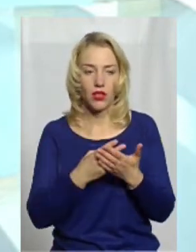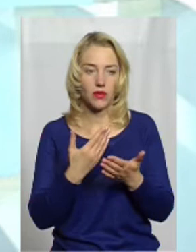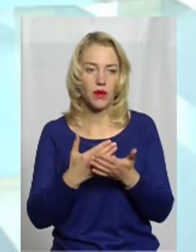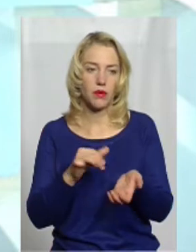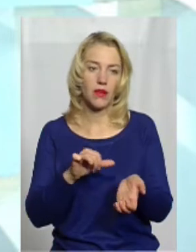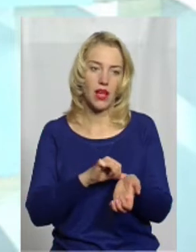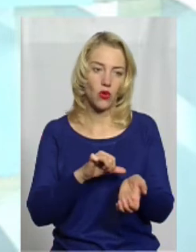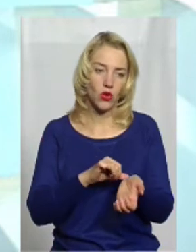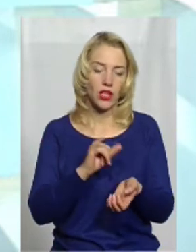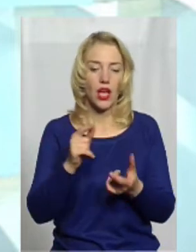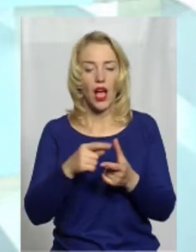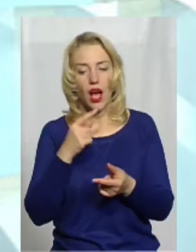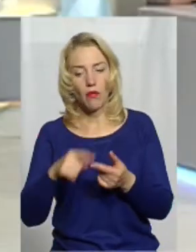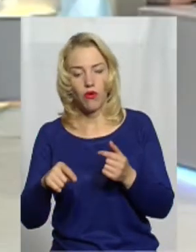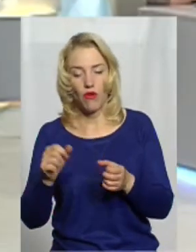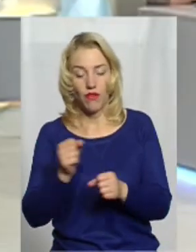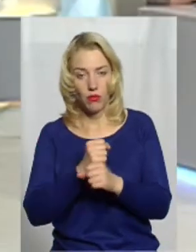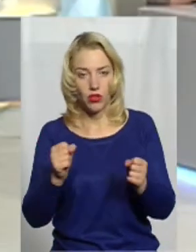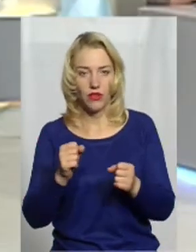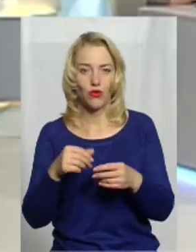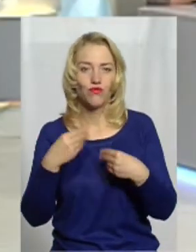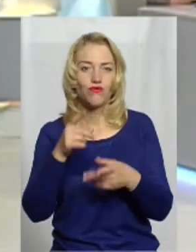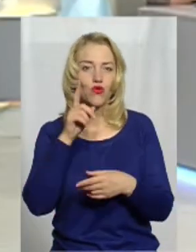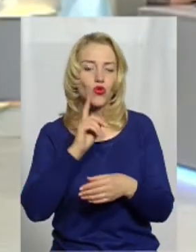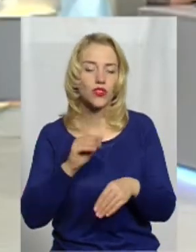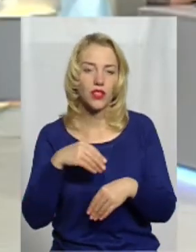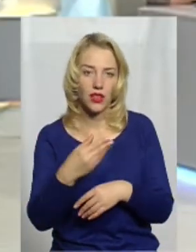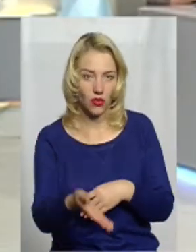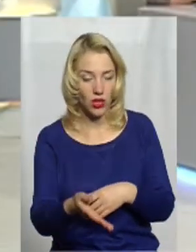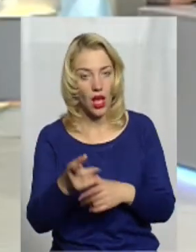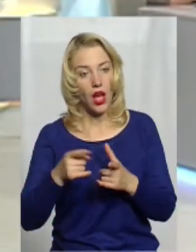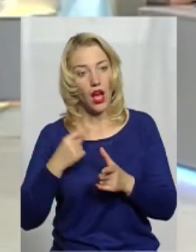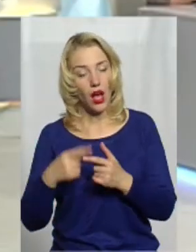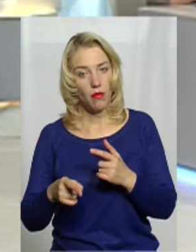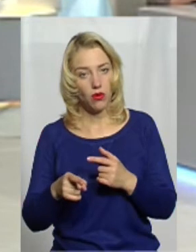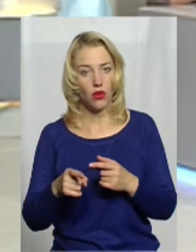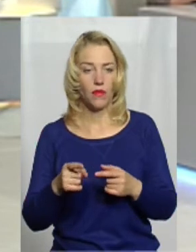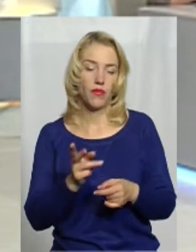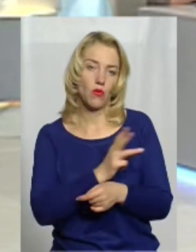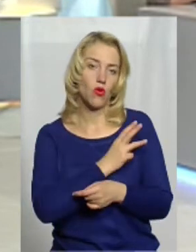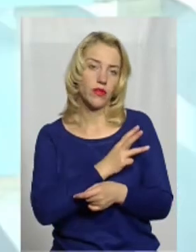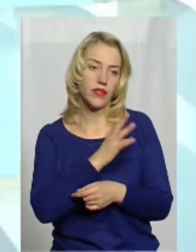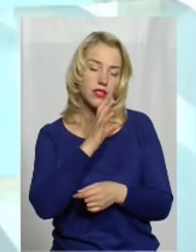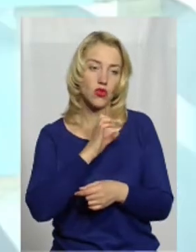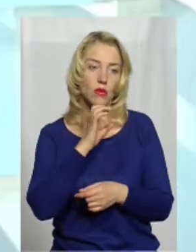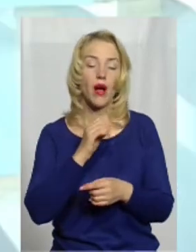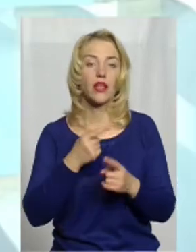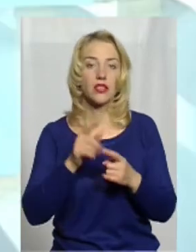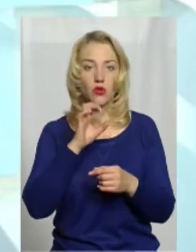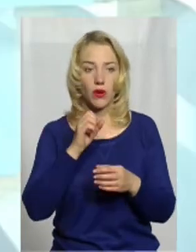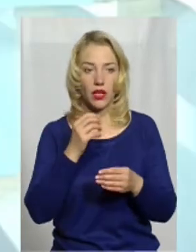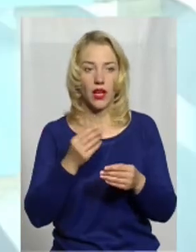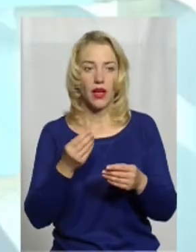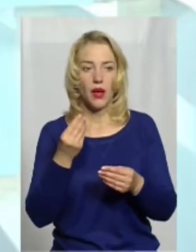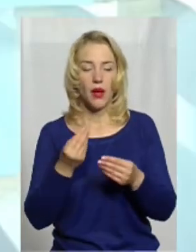-обухівка, вона отримує лакомство. якийсь смаколик. Або мотивація у собаки. Вона працює з іграшкою.